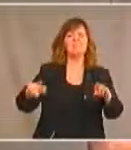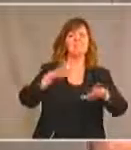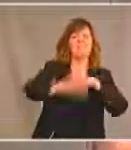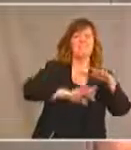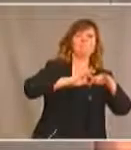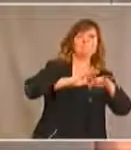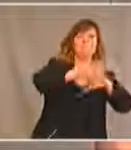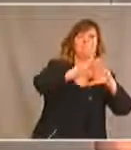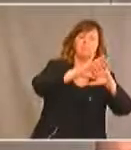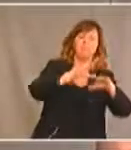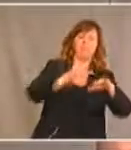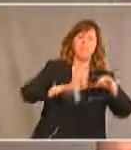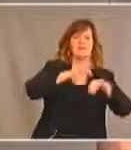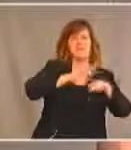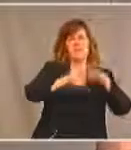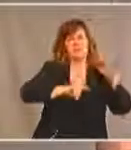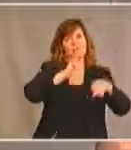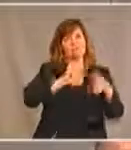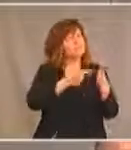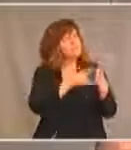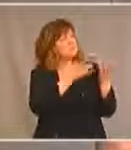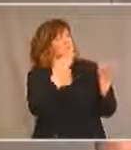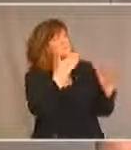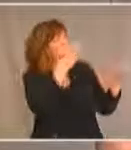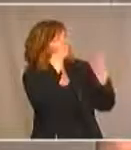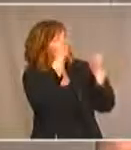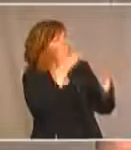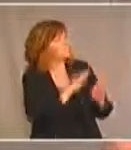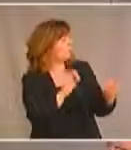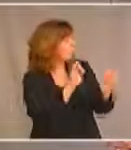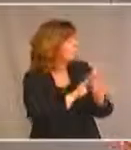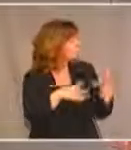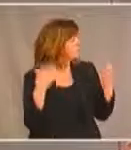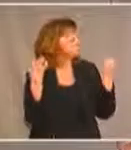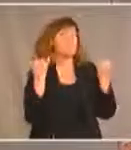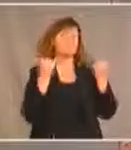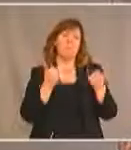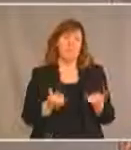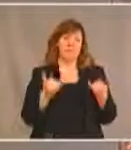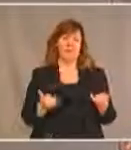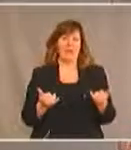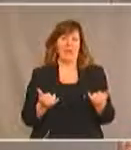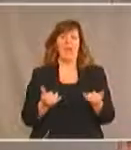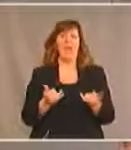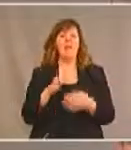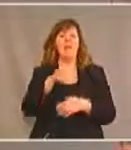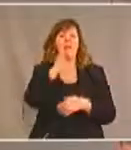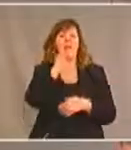important. Merci. Alors maintenant, nous allons passer à l'aîné Couchen.